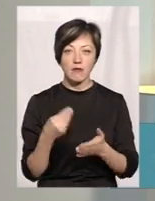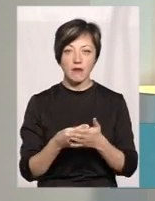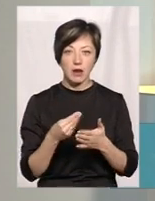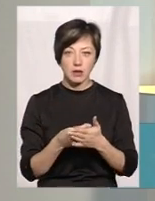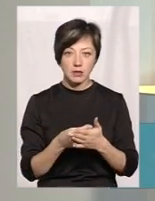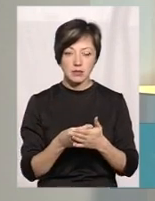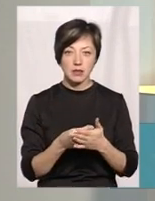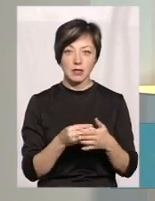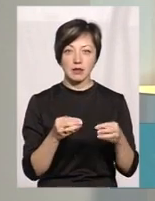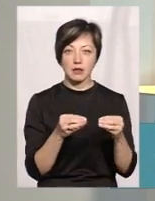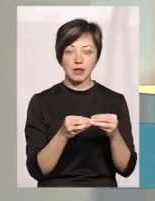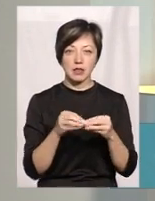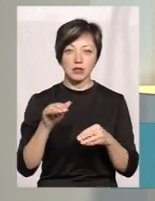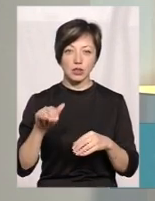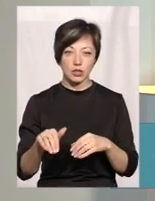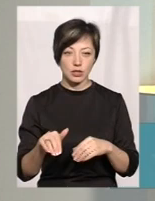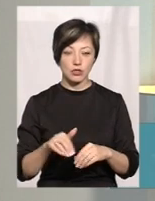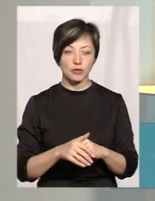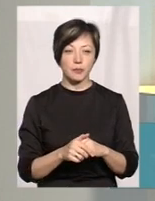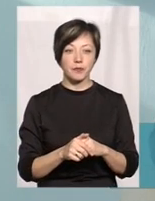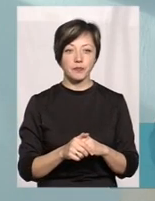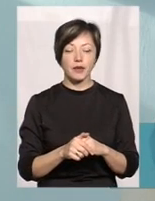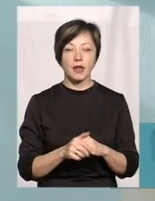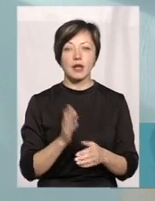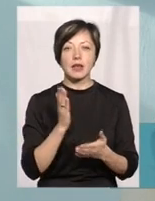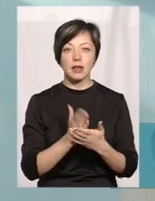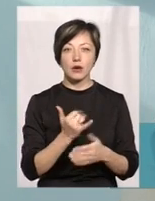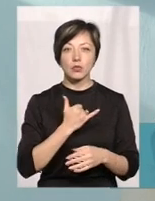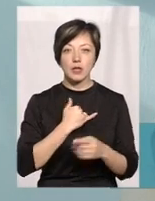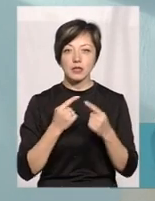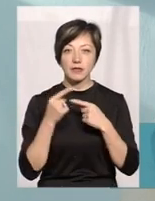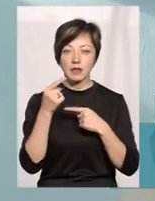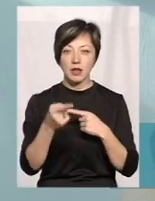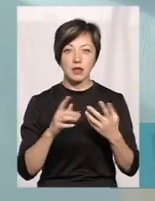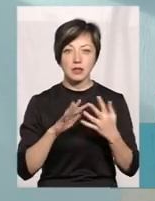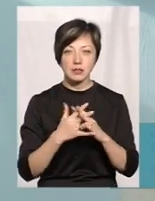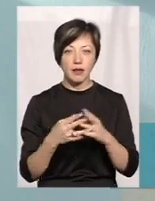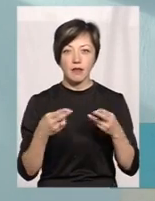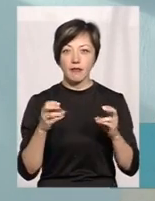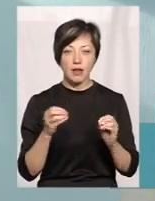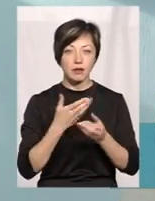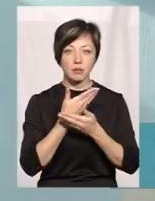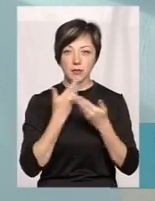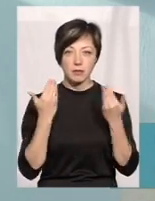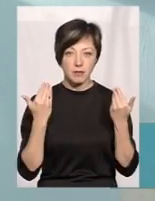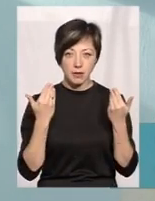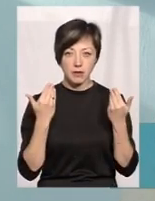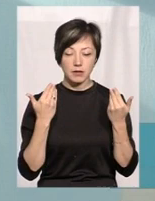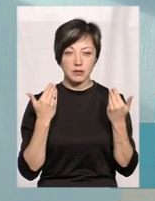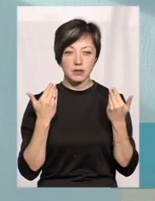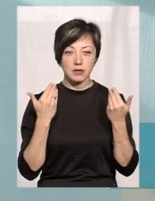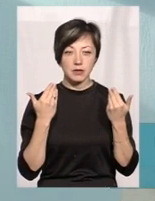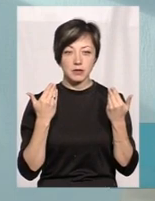від десятка тисяч, так? А є у нас віддалені села, де не прокладено, тому що